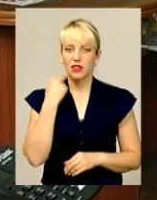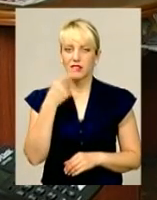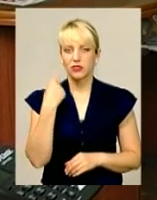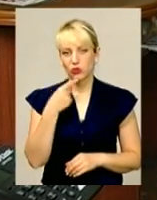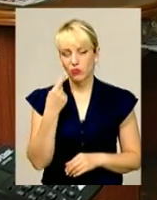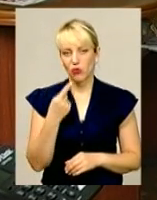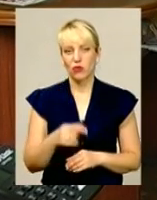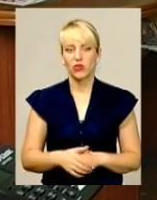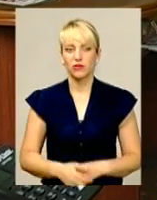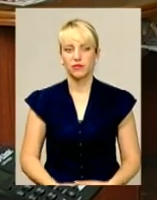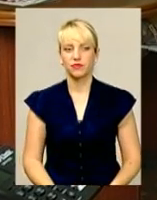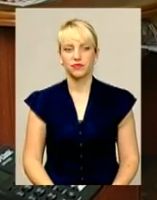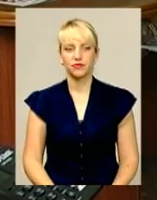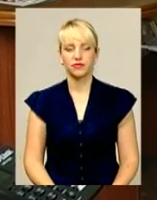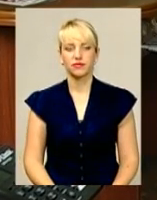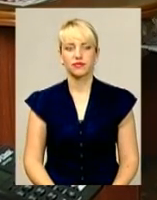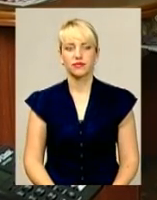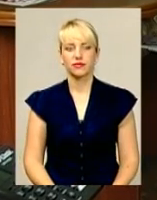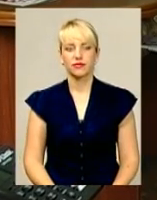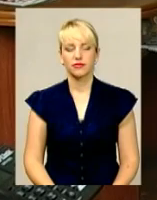Дякую, мені?